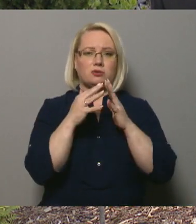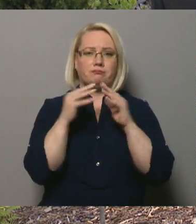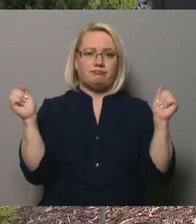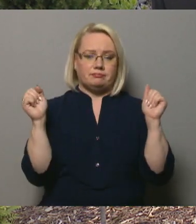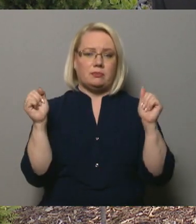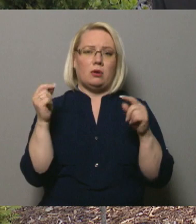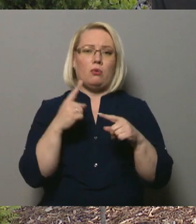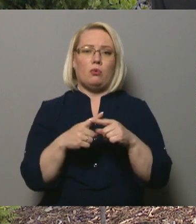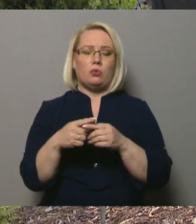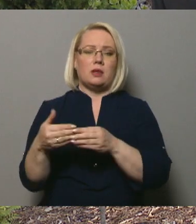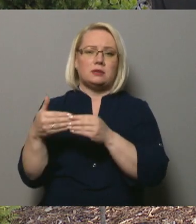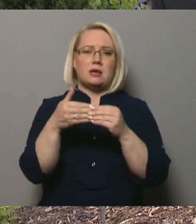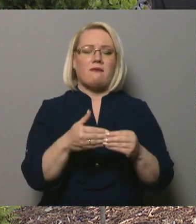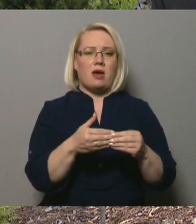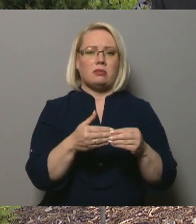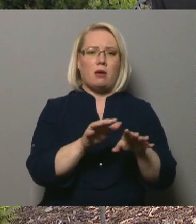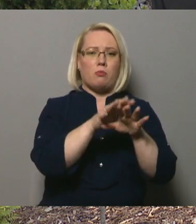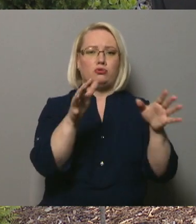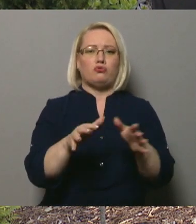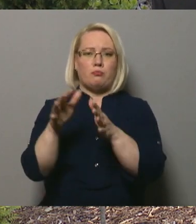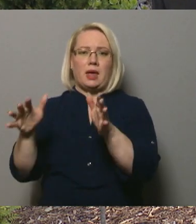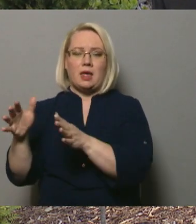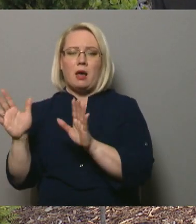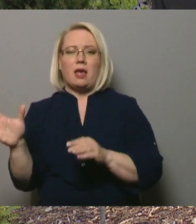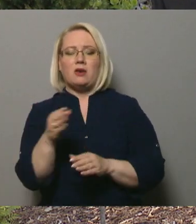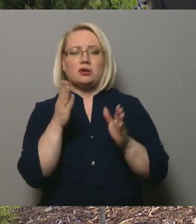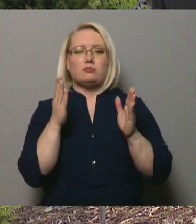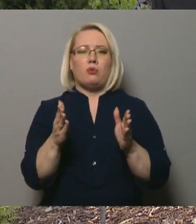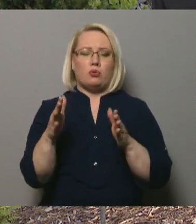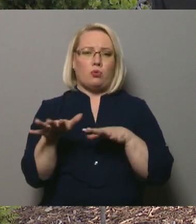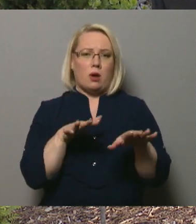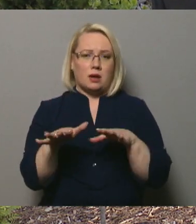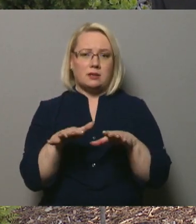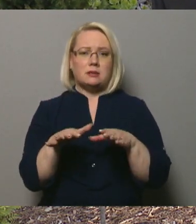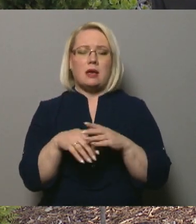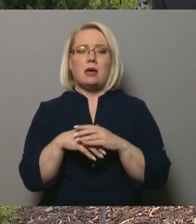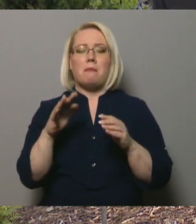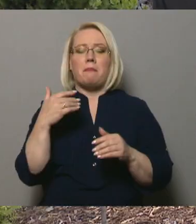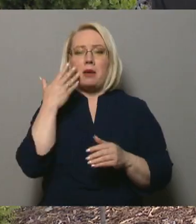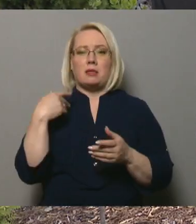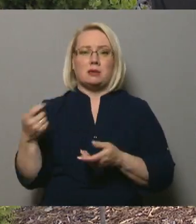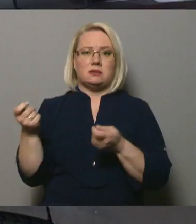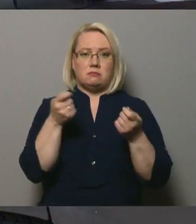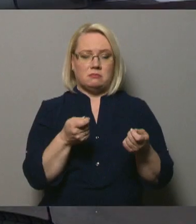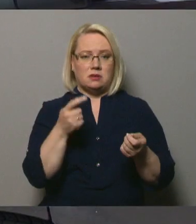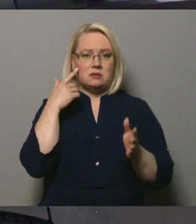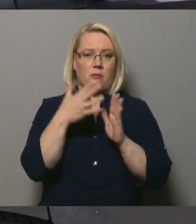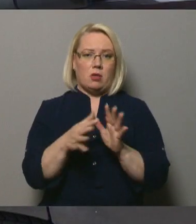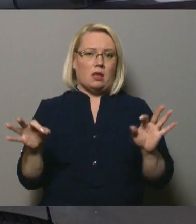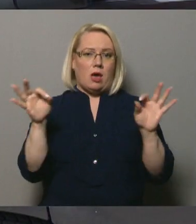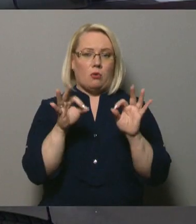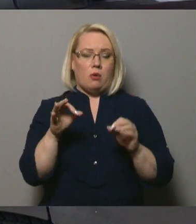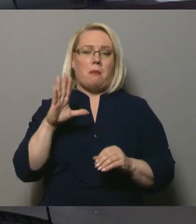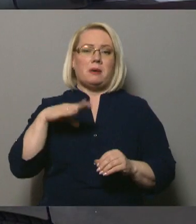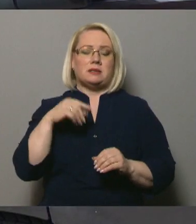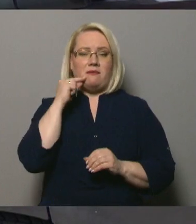un saviedu pa čupiņām, kur nu viņām jābūt, lai viss būtu struktūrēti. Un tad es sapratu, ka es atvedu neko. Tad Aikars